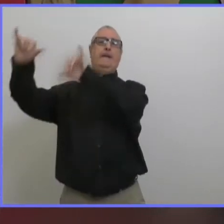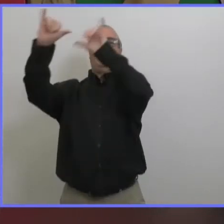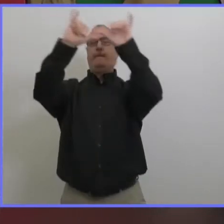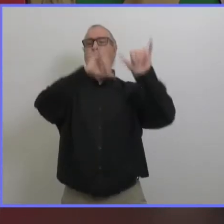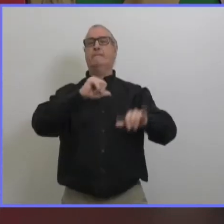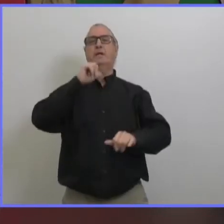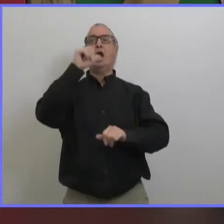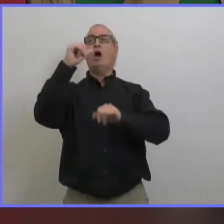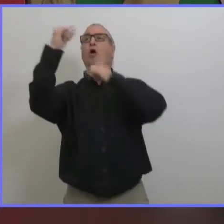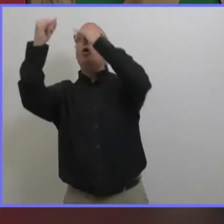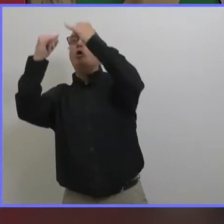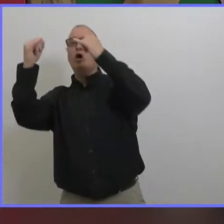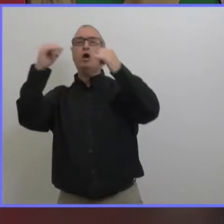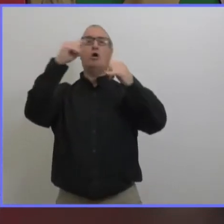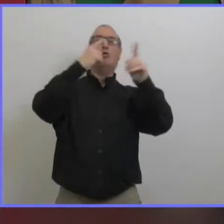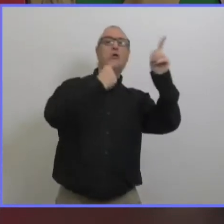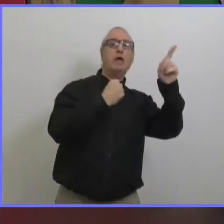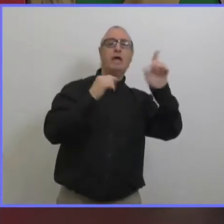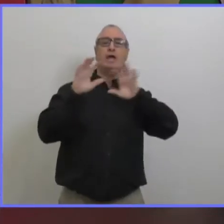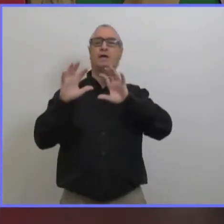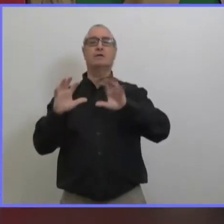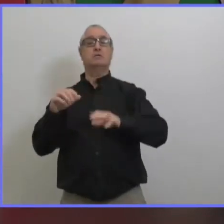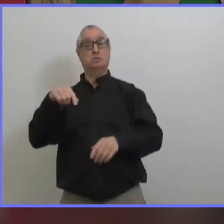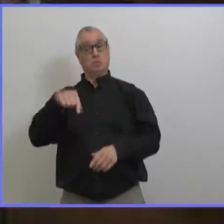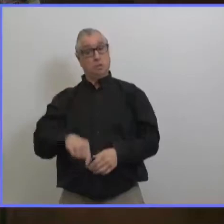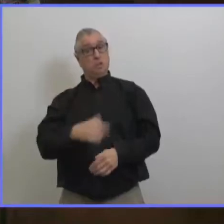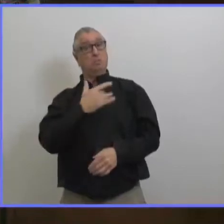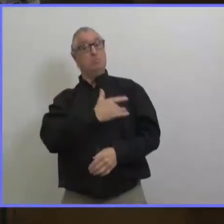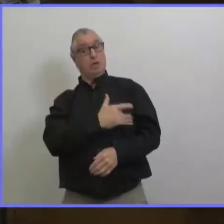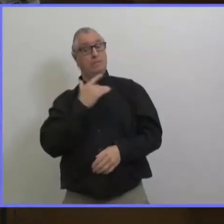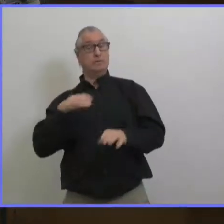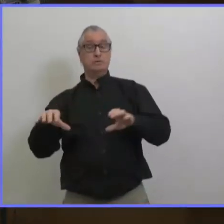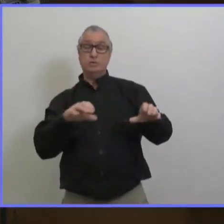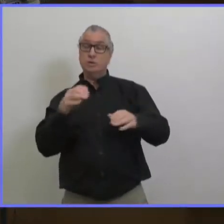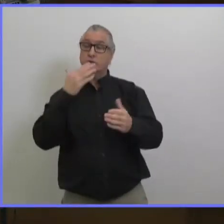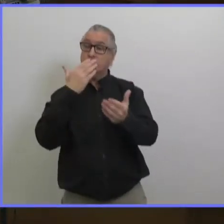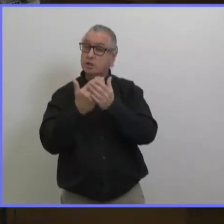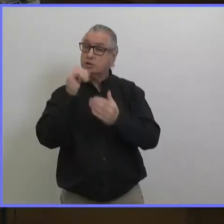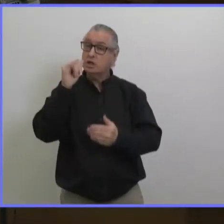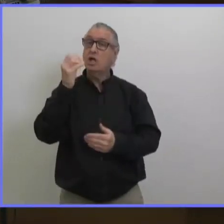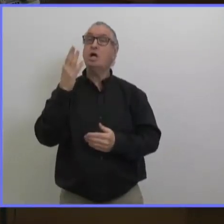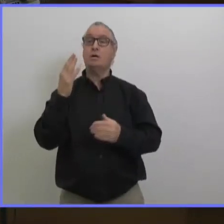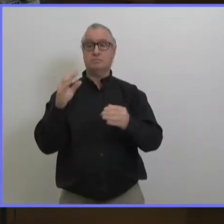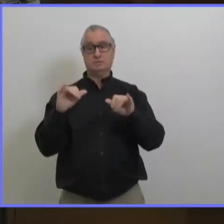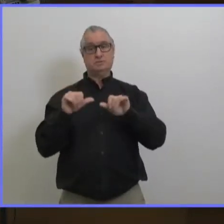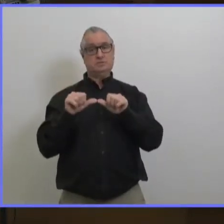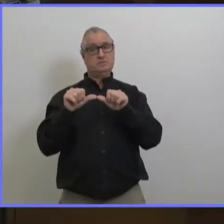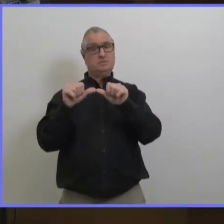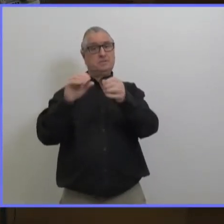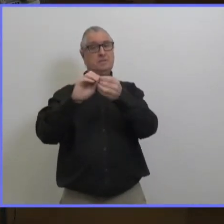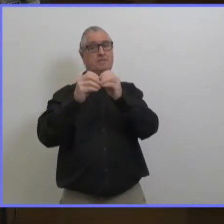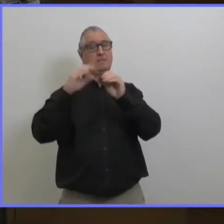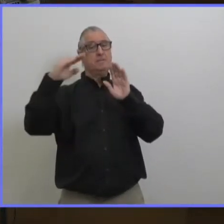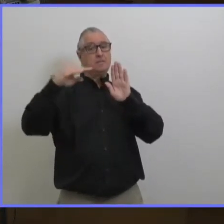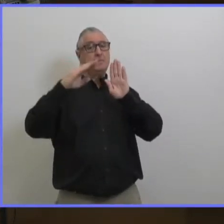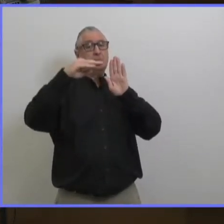et nous voulons avoir des processus en place pour s'assurer que ça va continuer à aller dans la bonne direction une dernière question